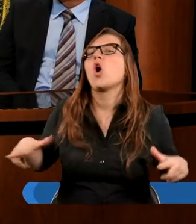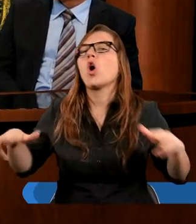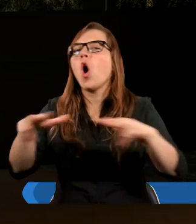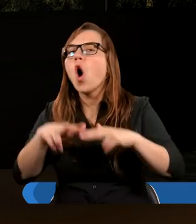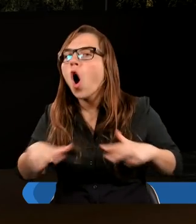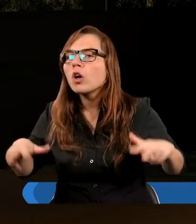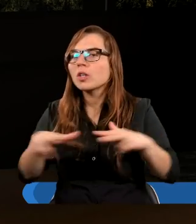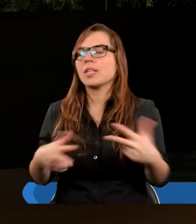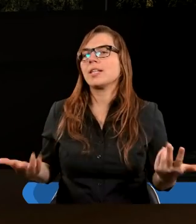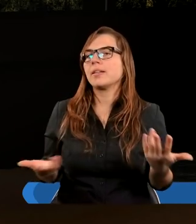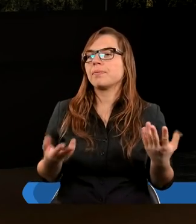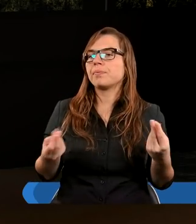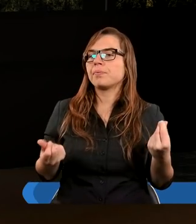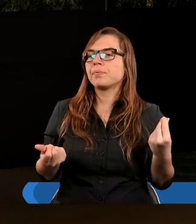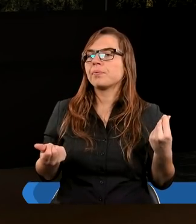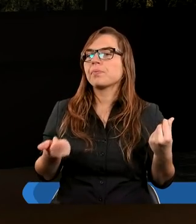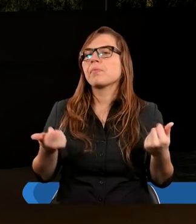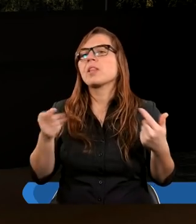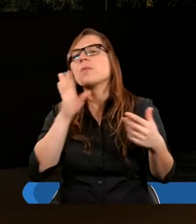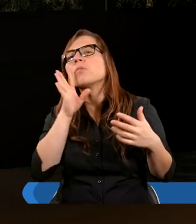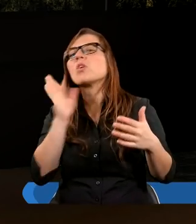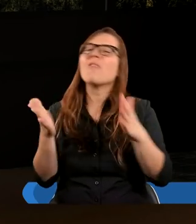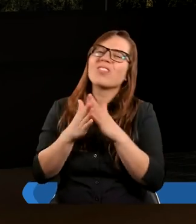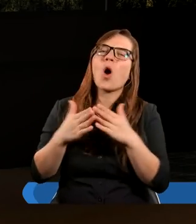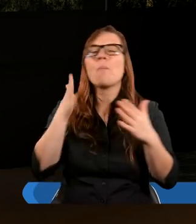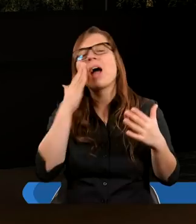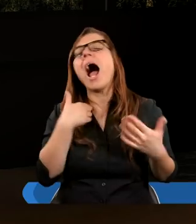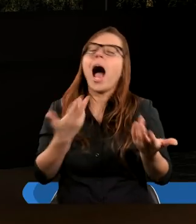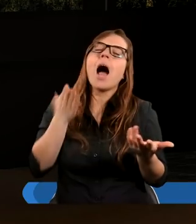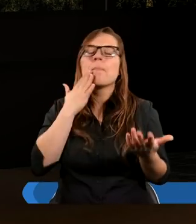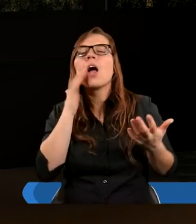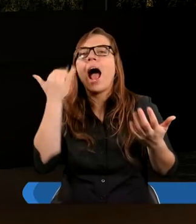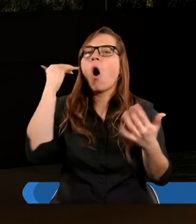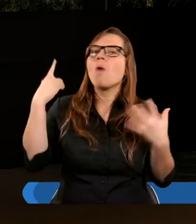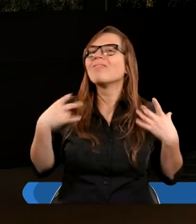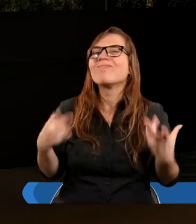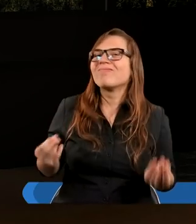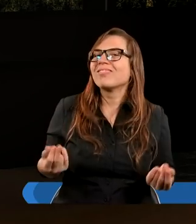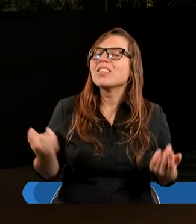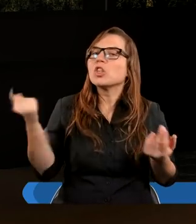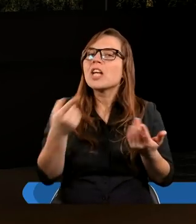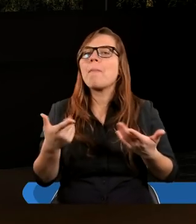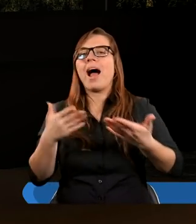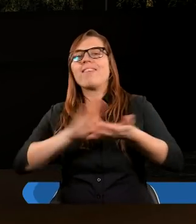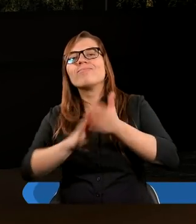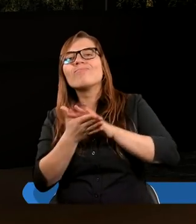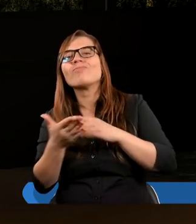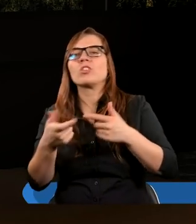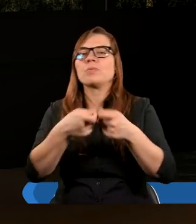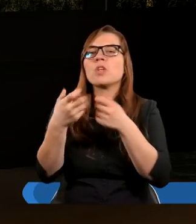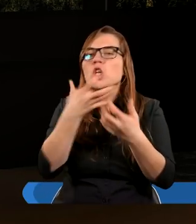Gdzie jednak, no nie możemy sobie w domu jednym mieszkać tak jako obcy ludzie. No jednak trzeba dbać o te więzi rodzinne,